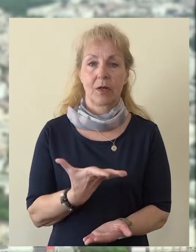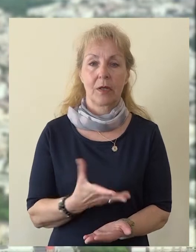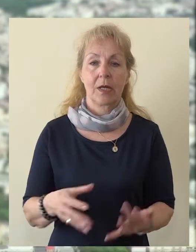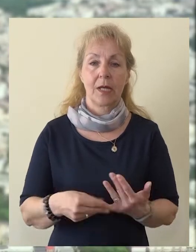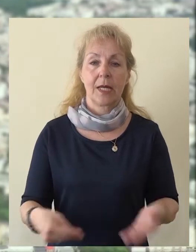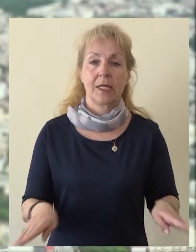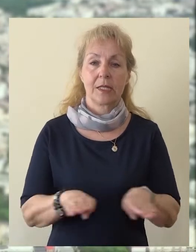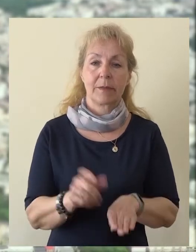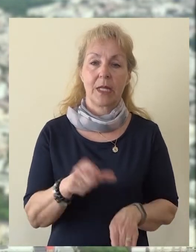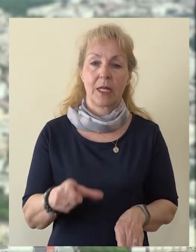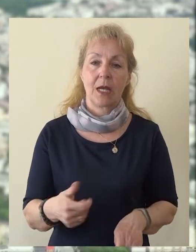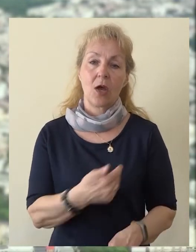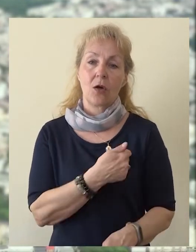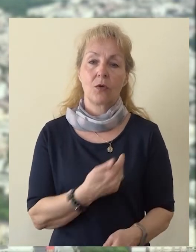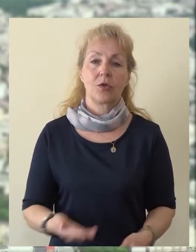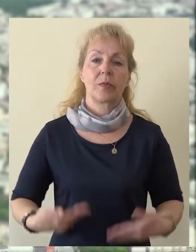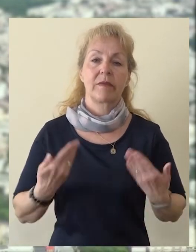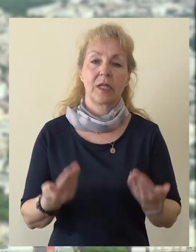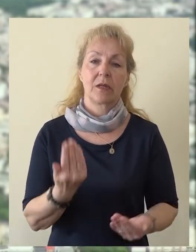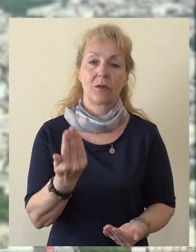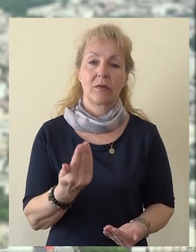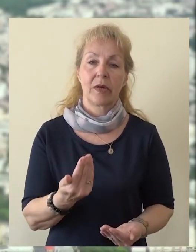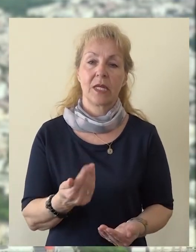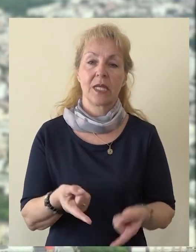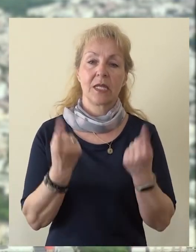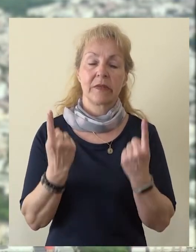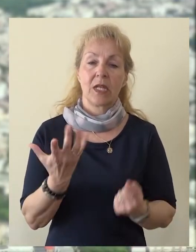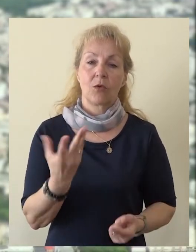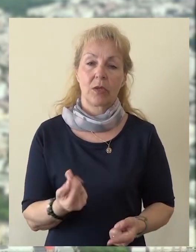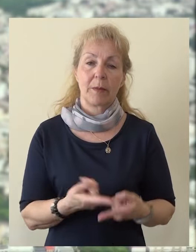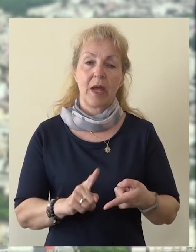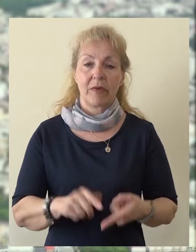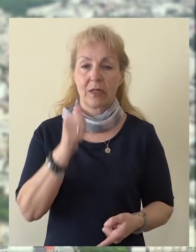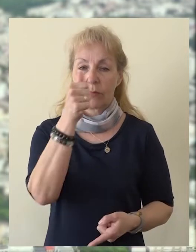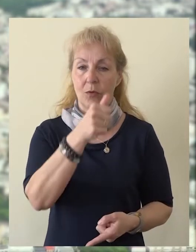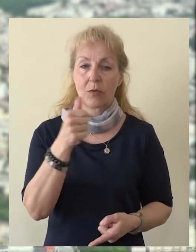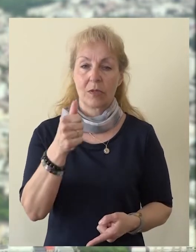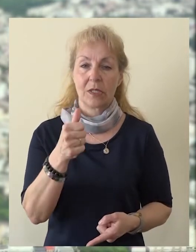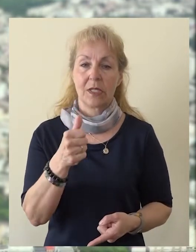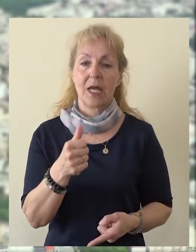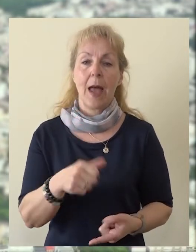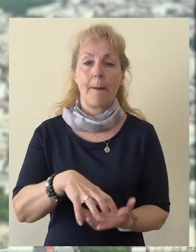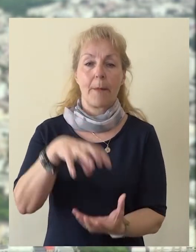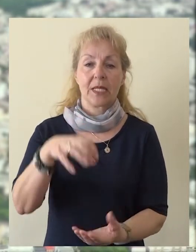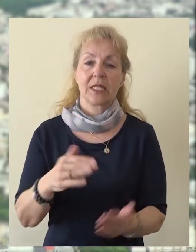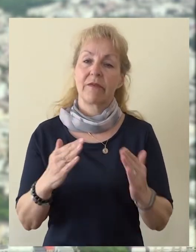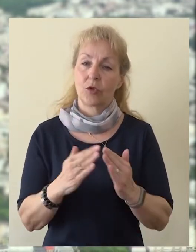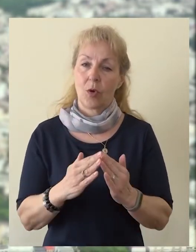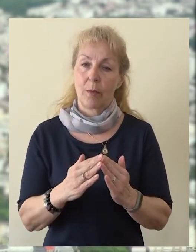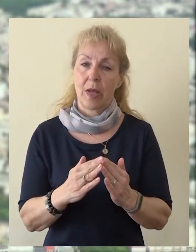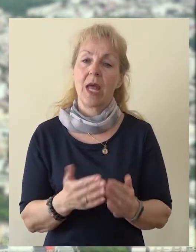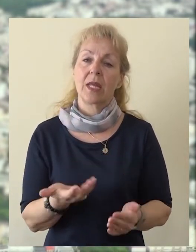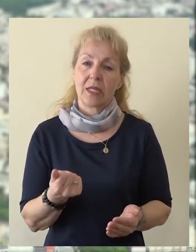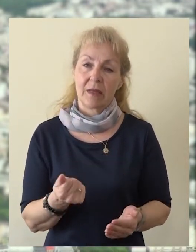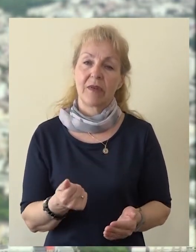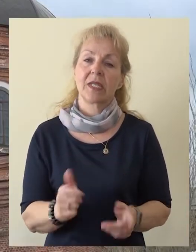Дорогі земляки, хочу привітати вас із Великодним. У цьому році наша Пасха вдома. Давайте поставимося